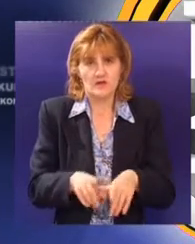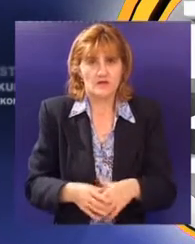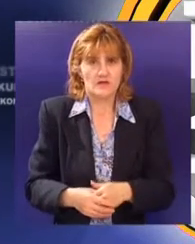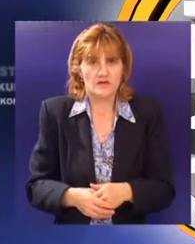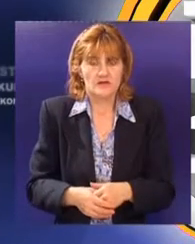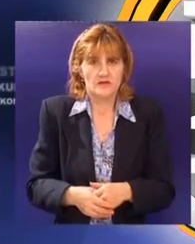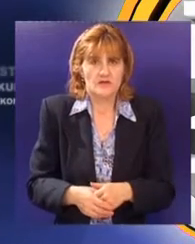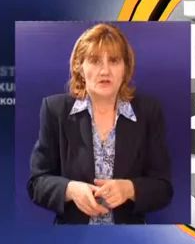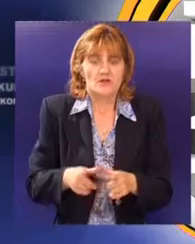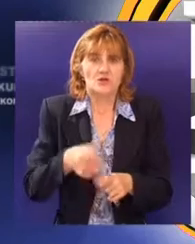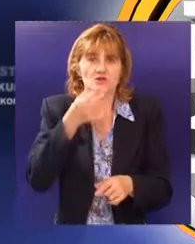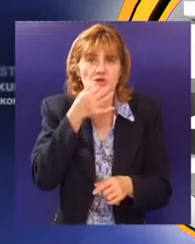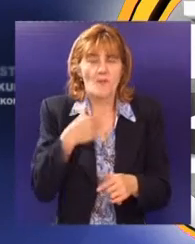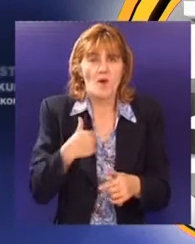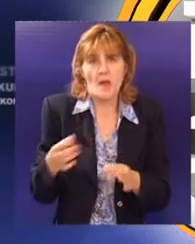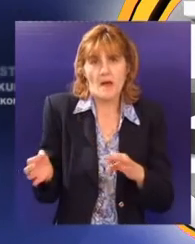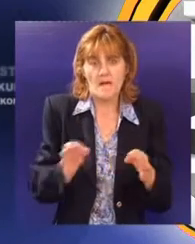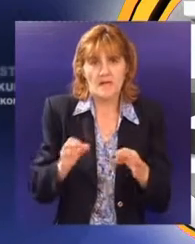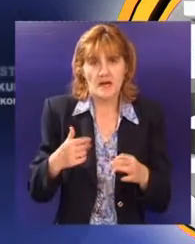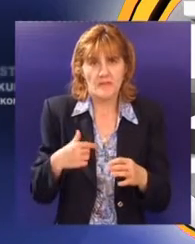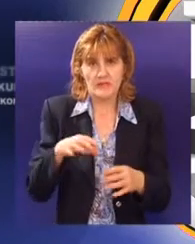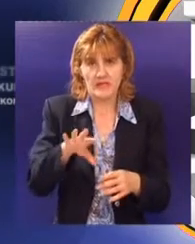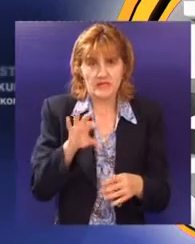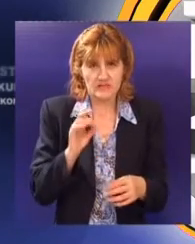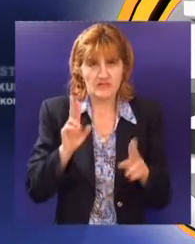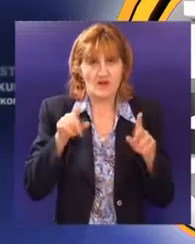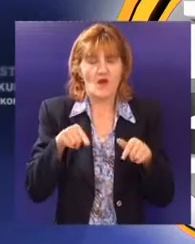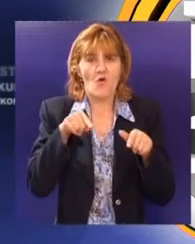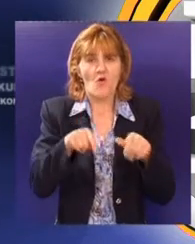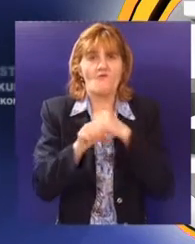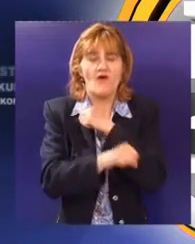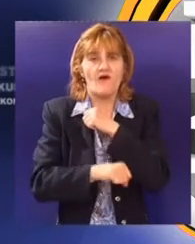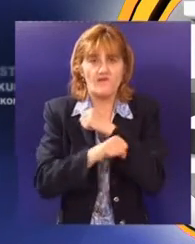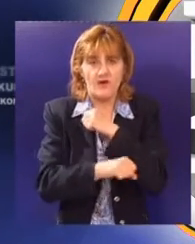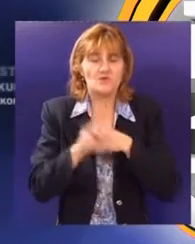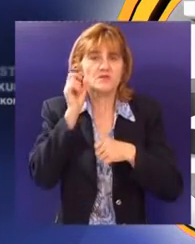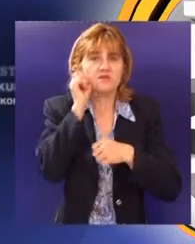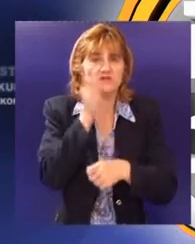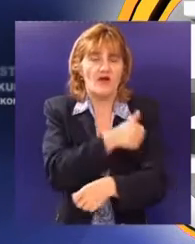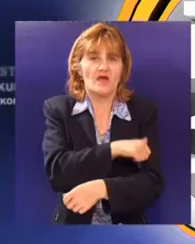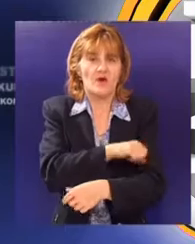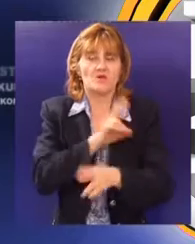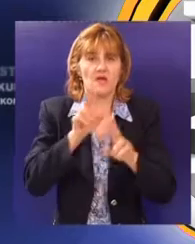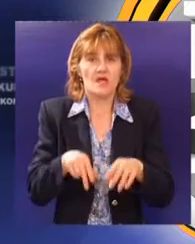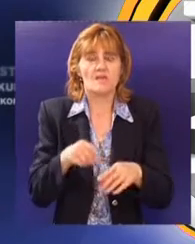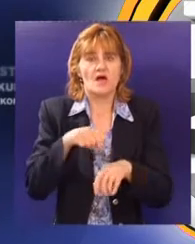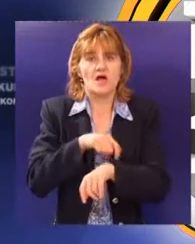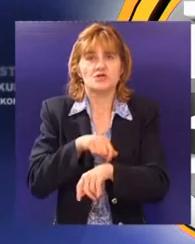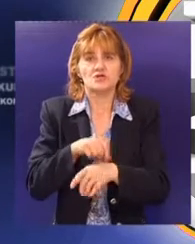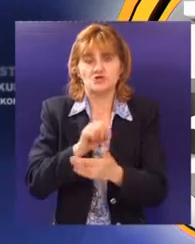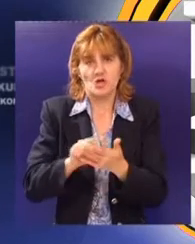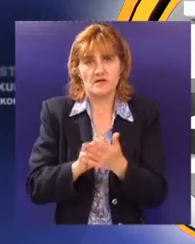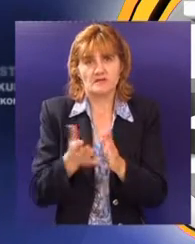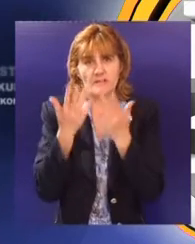građevini. U cilju što bolje pripreme za polaganje prijemnog ispita na građevinskom fakultetu po tradiciji svake godine se organizuju časove i matematike.